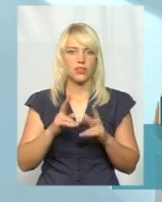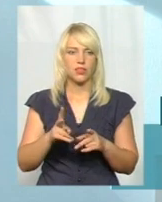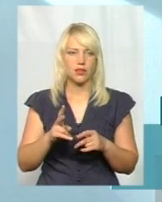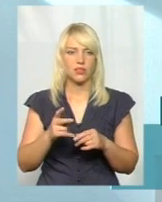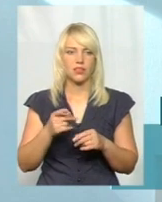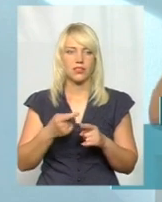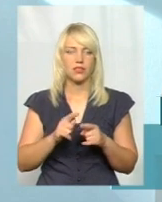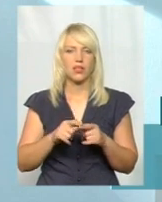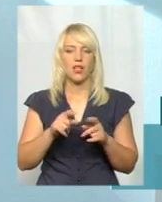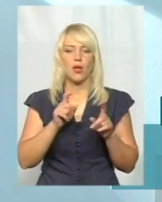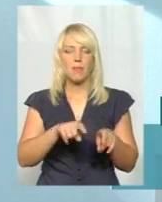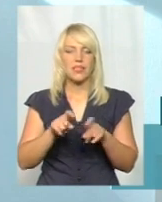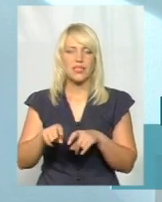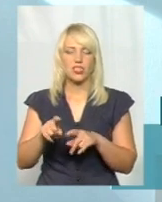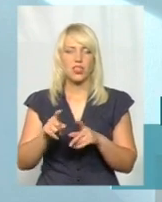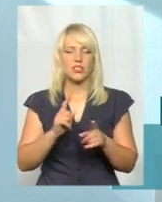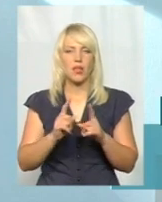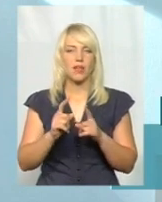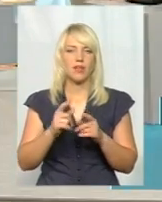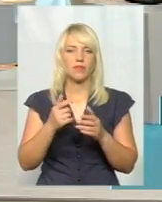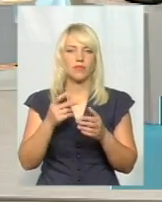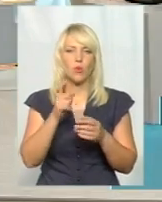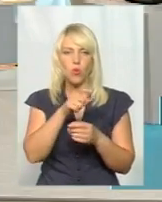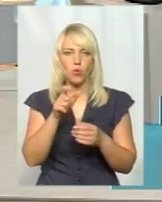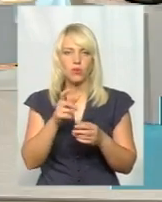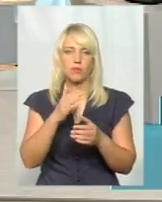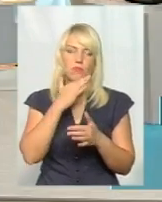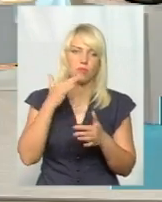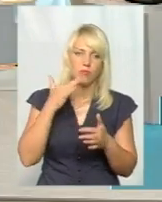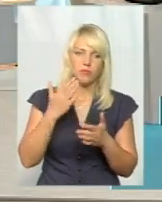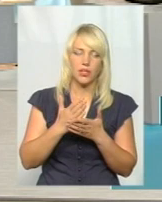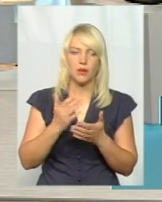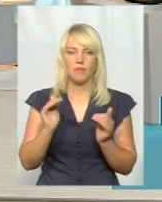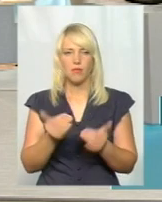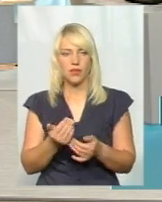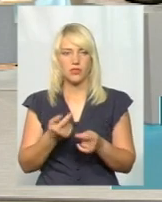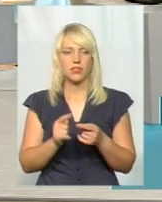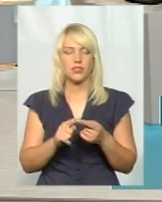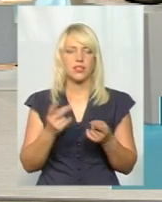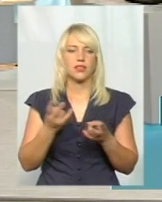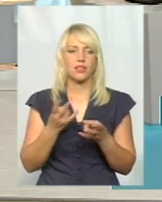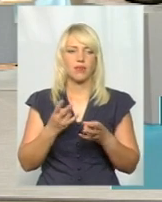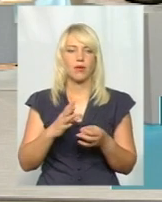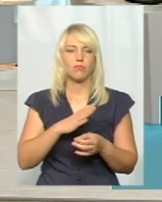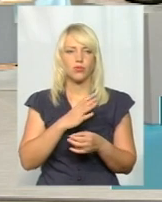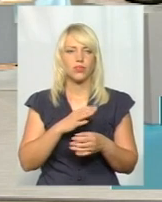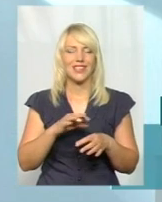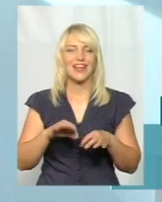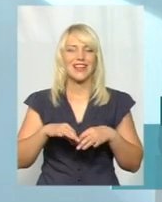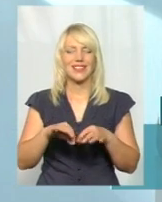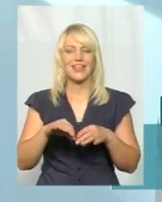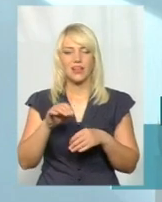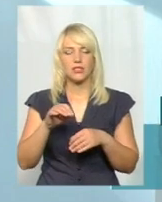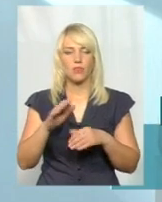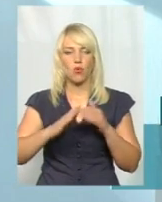пасажиропотік регулюється зовсім по-іншому. Тобто, це зовсім інша. Це треба бути транспортником, щоб це все